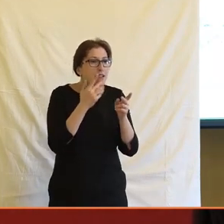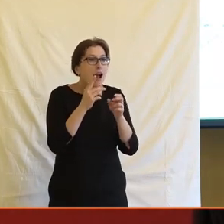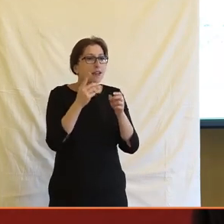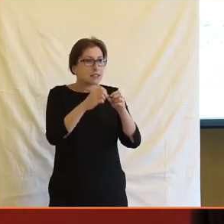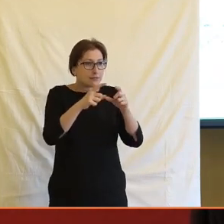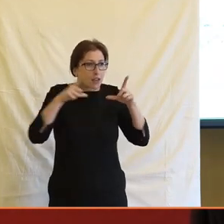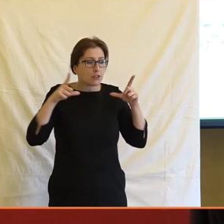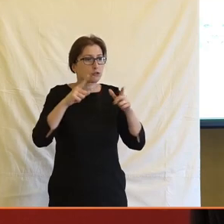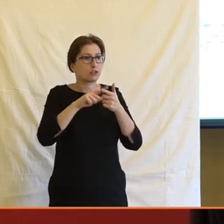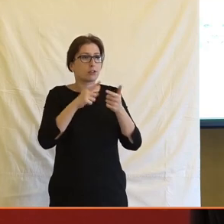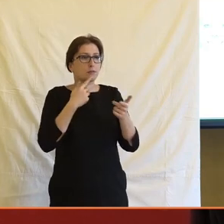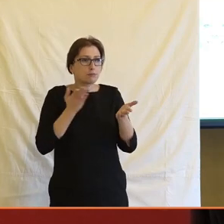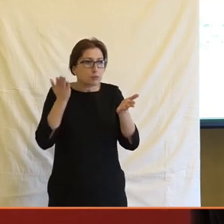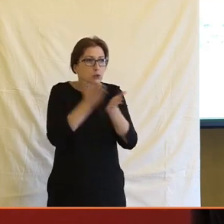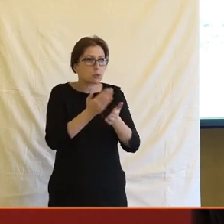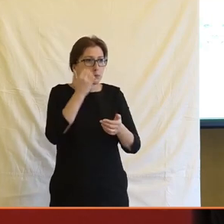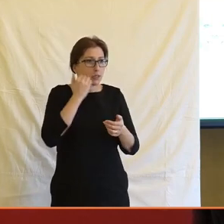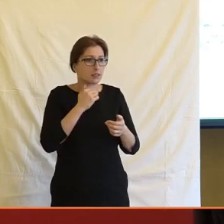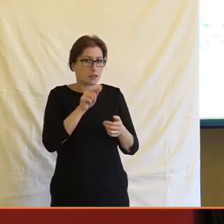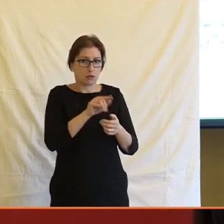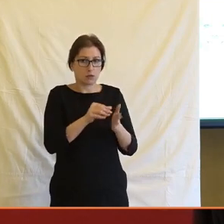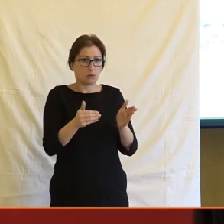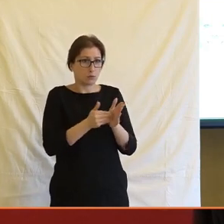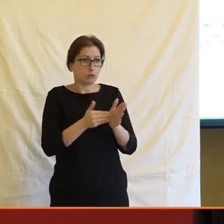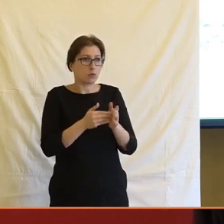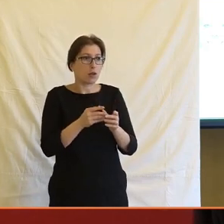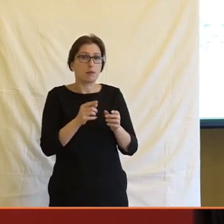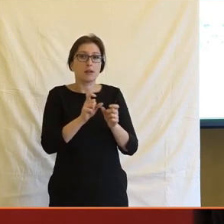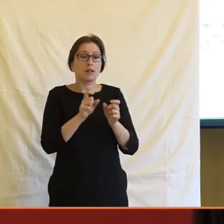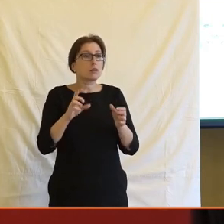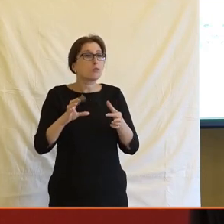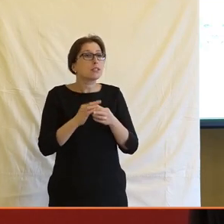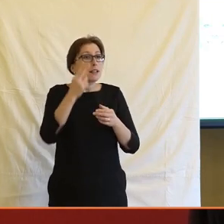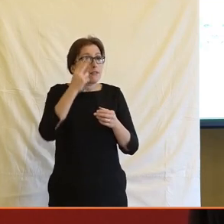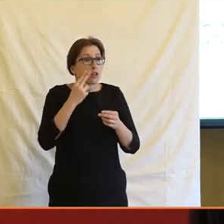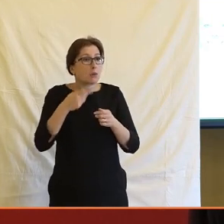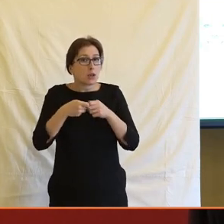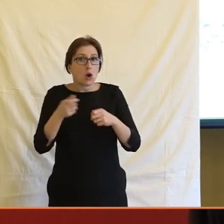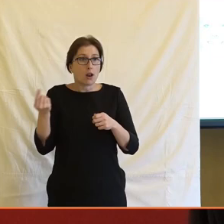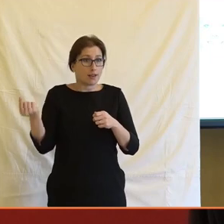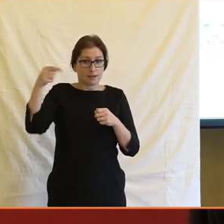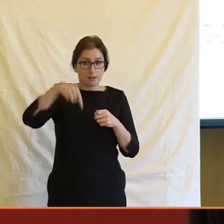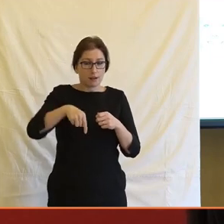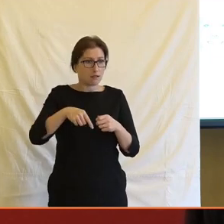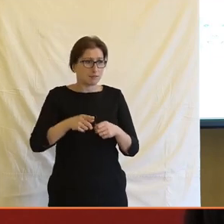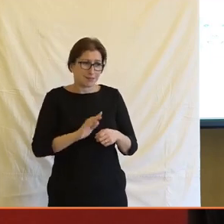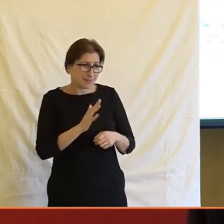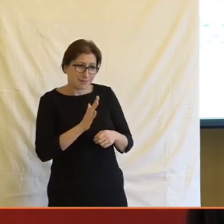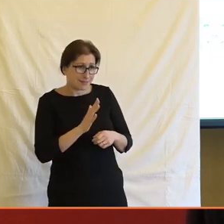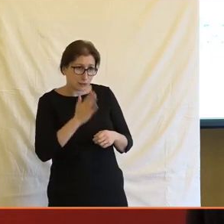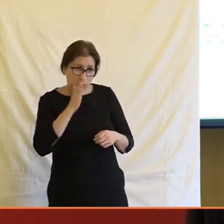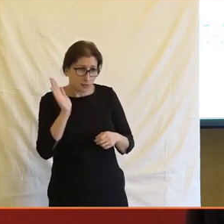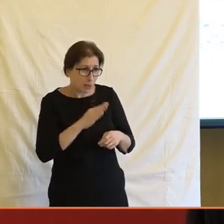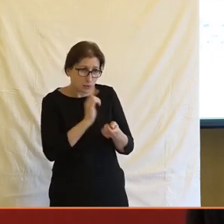jak si používání toho nástroje. Nebo jsme si to mysleli do chvíle, když nastoupil nevidomej kolega, který říkal, jakoby chlapy, ne, to prostě nefunguje,